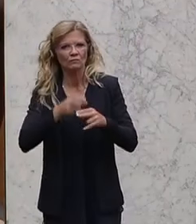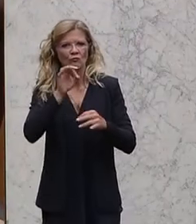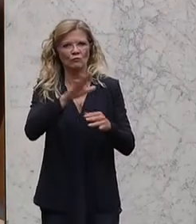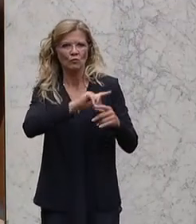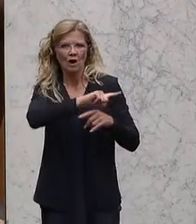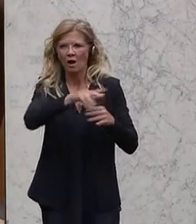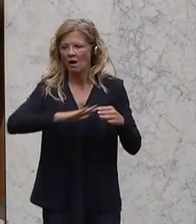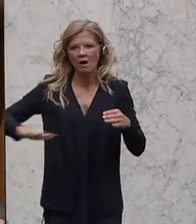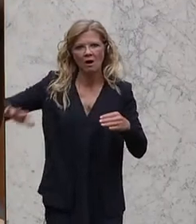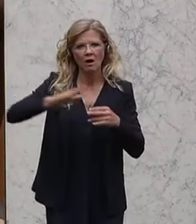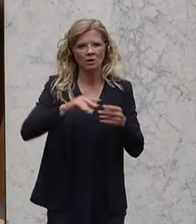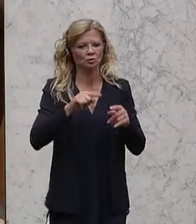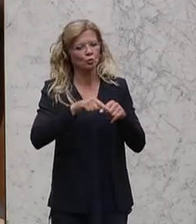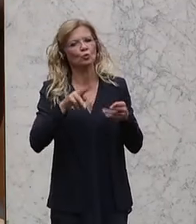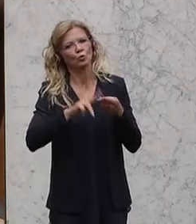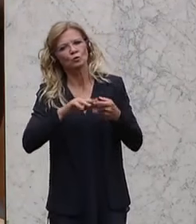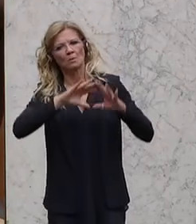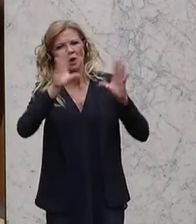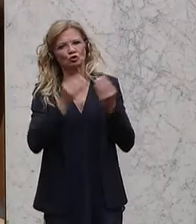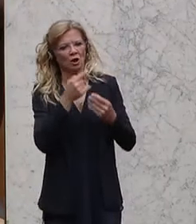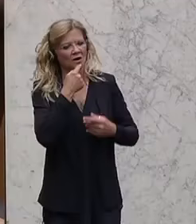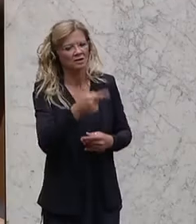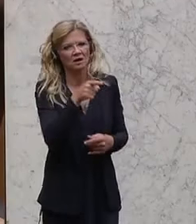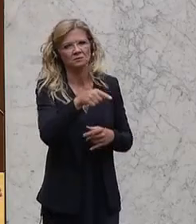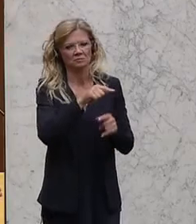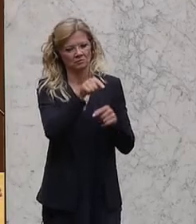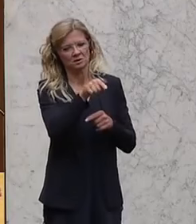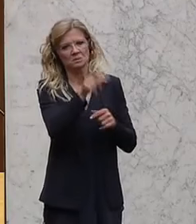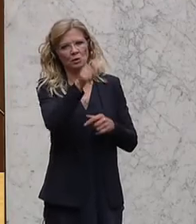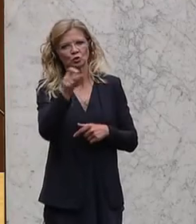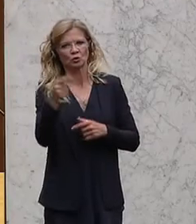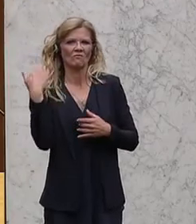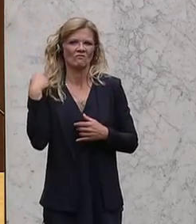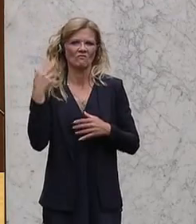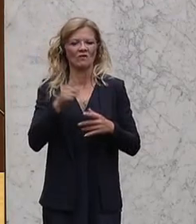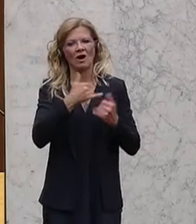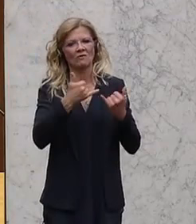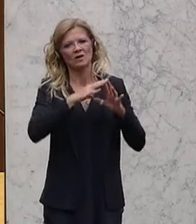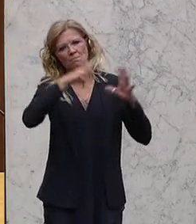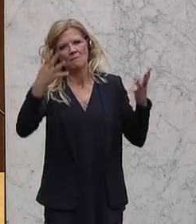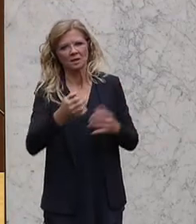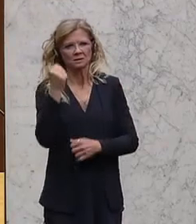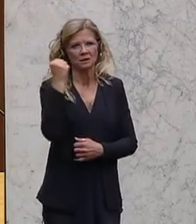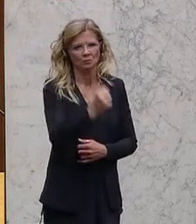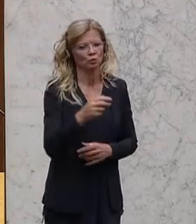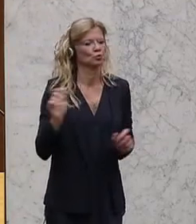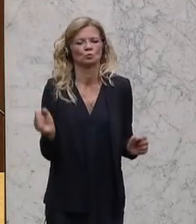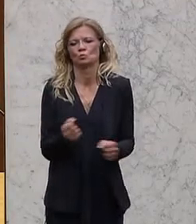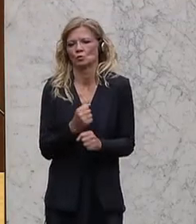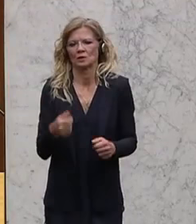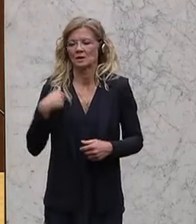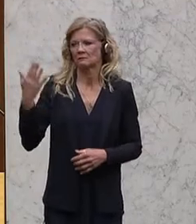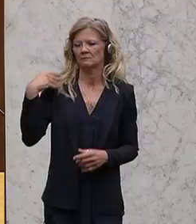Massenmörder bezeichnet wurden, etc. Eine Unsäglichkeit zu andersgleichen. Ich habe das angezeigt damals